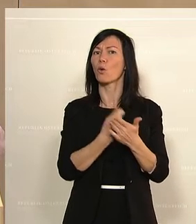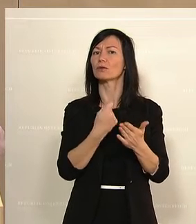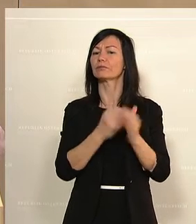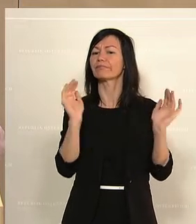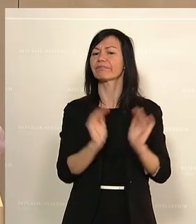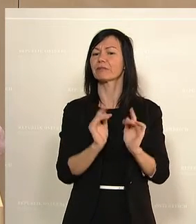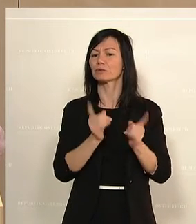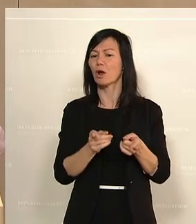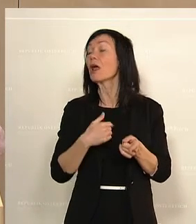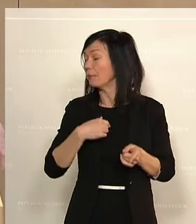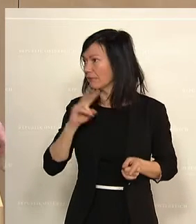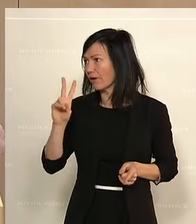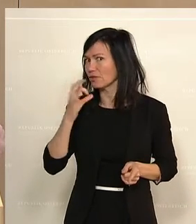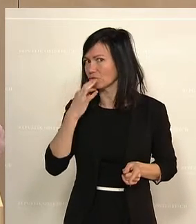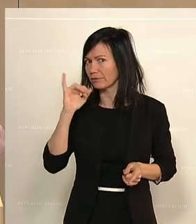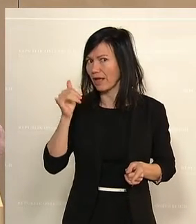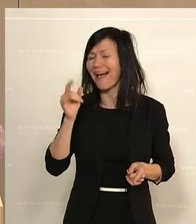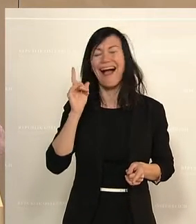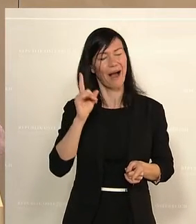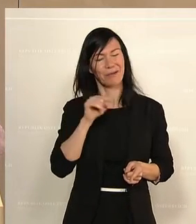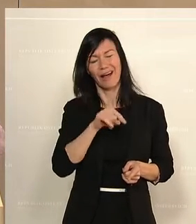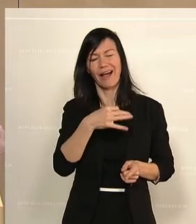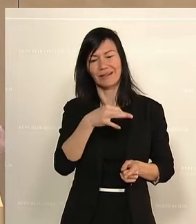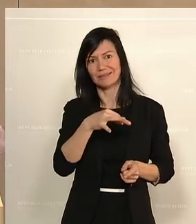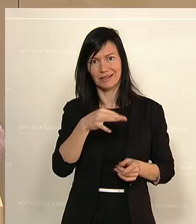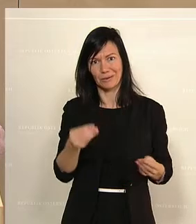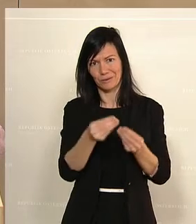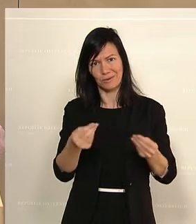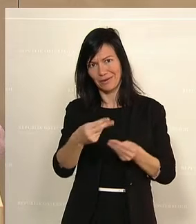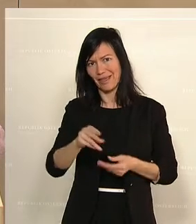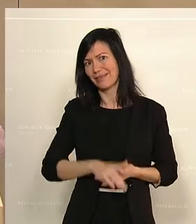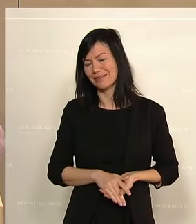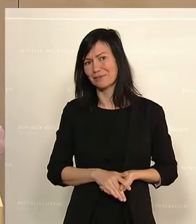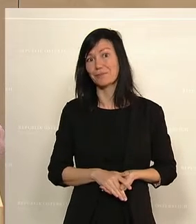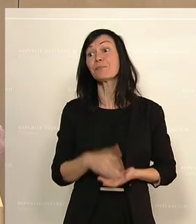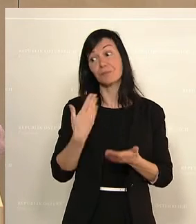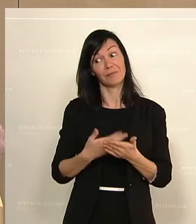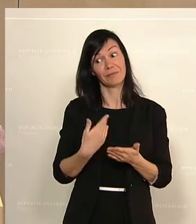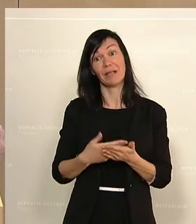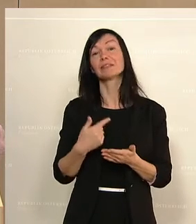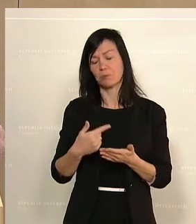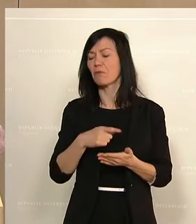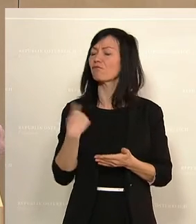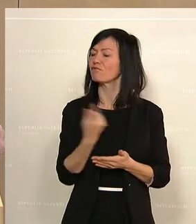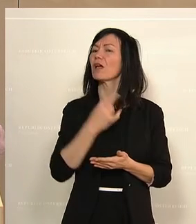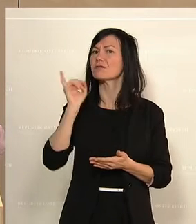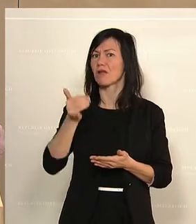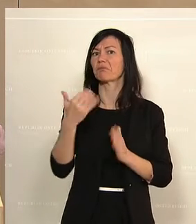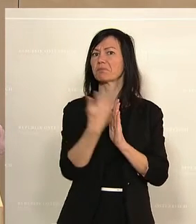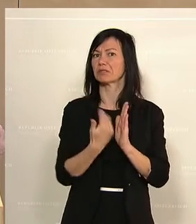tatsächlich der Fall ist, aber nicht nur, weshalb wir diesem Gesetz auch zustimmen werden.